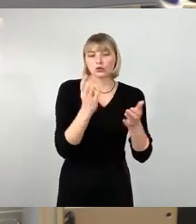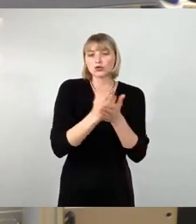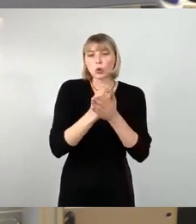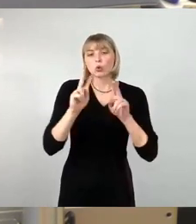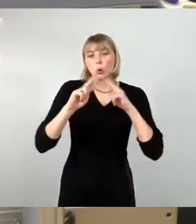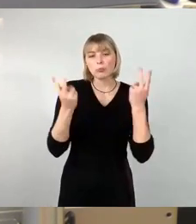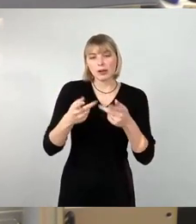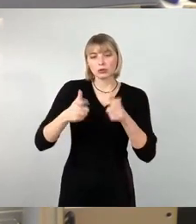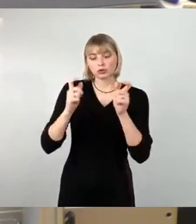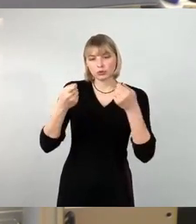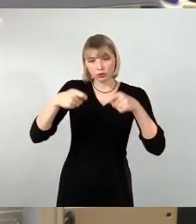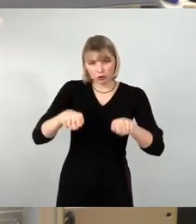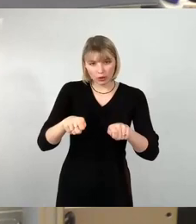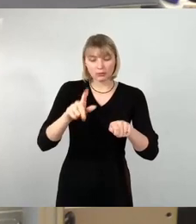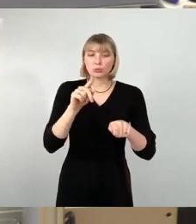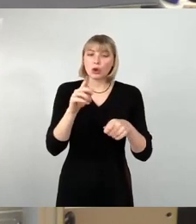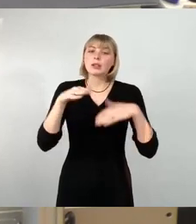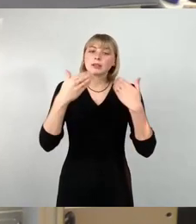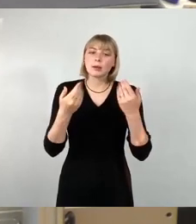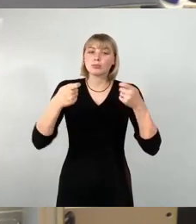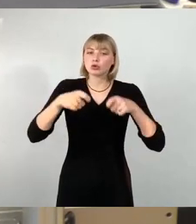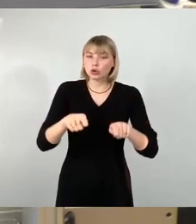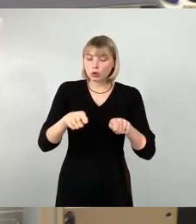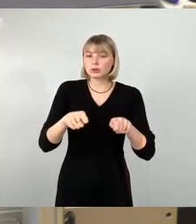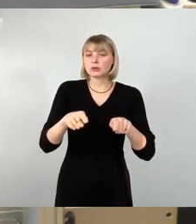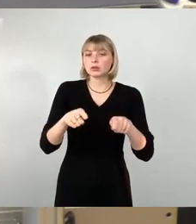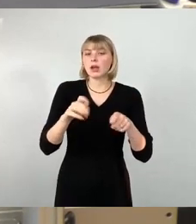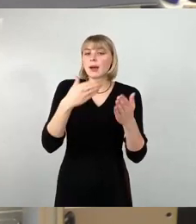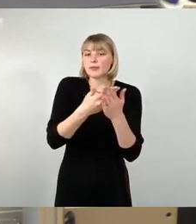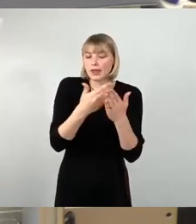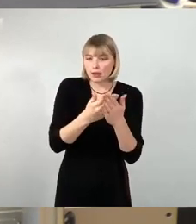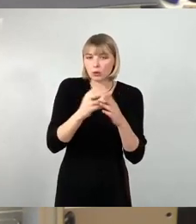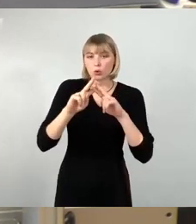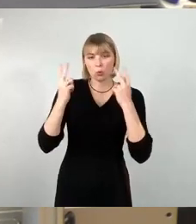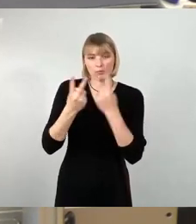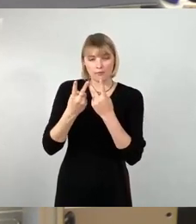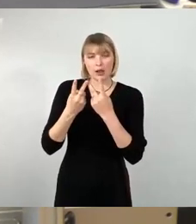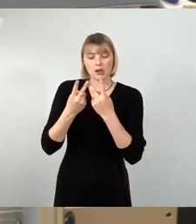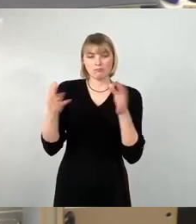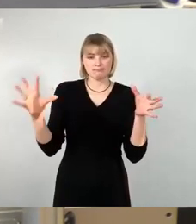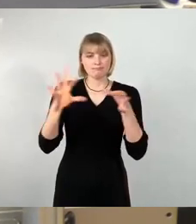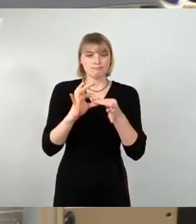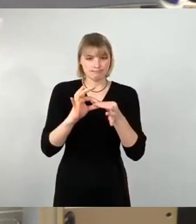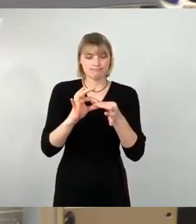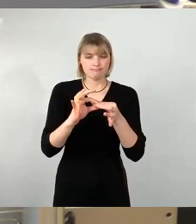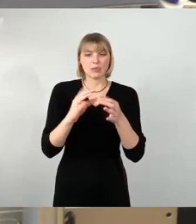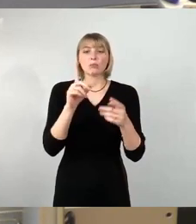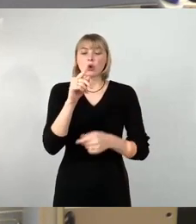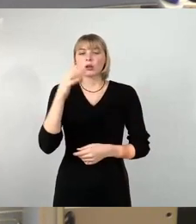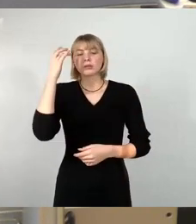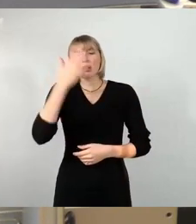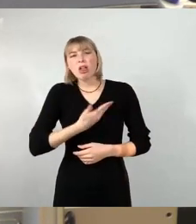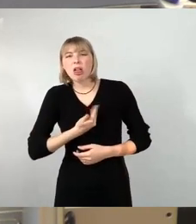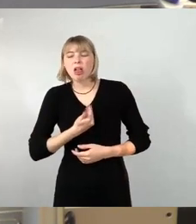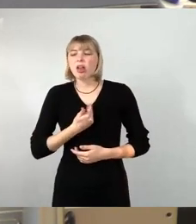hat. Es gibt also eine Beschlussempfehlung des Umweltausschusses, die eben Bedenken auch der CDU aufgenommen hat. Und die